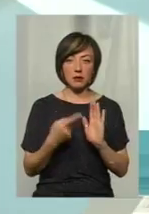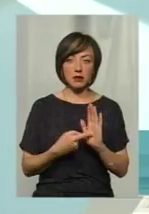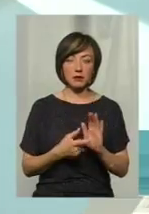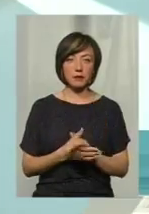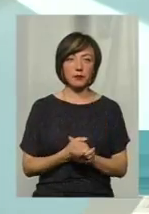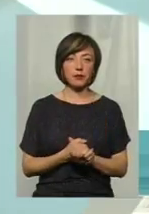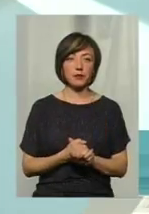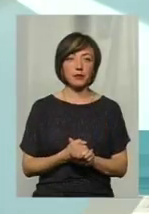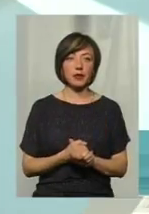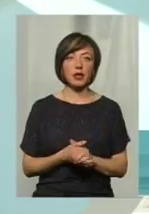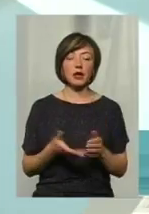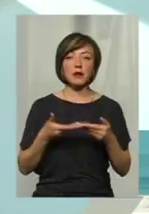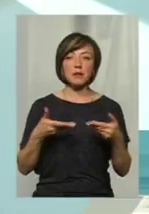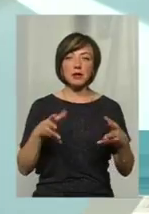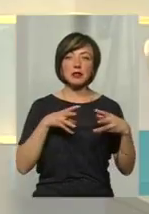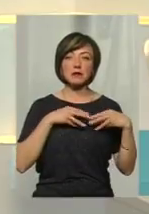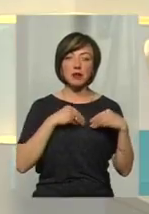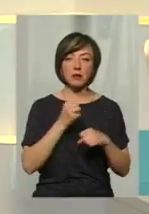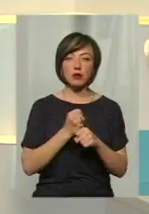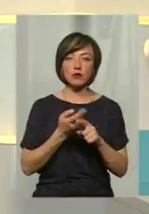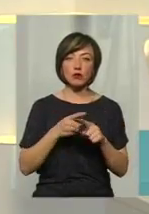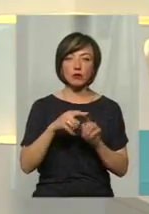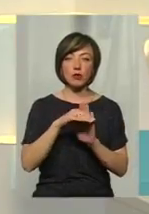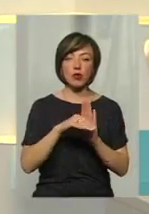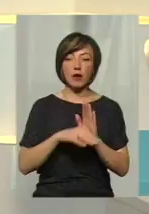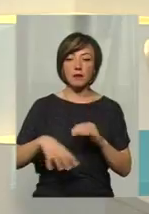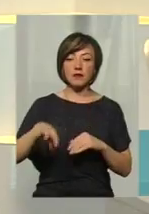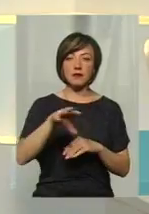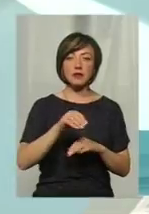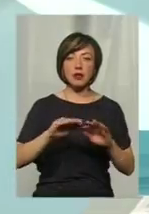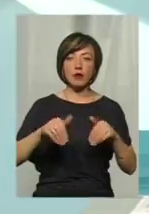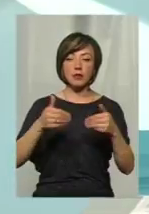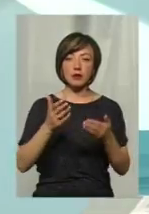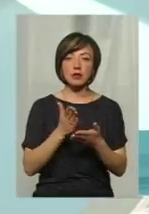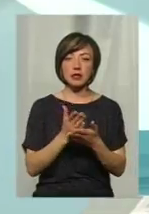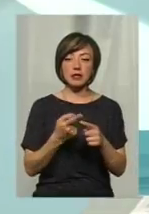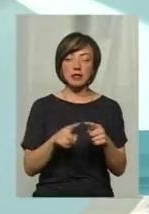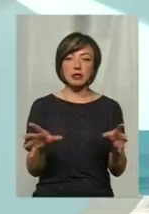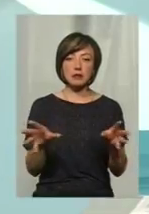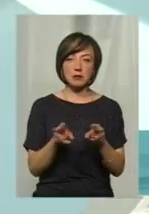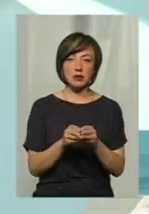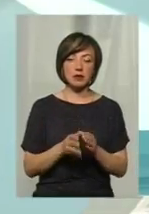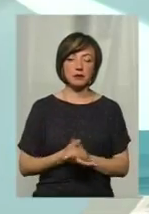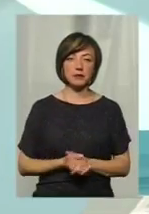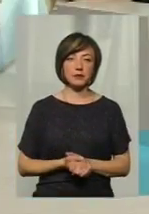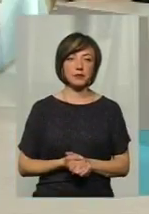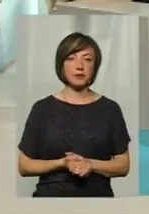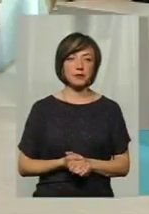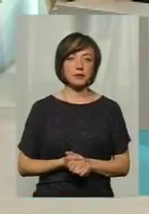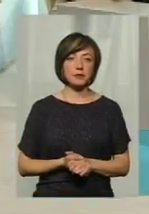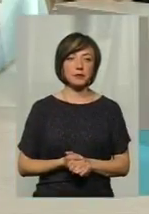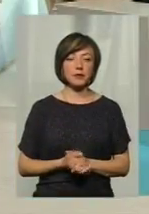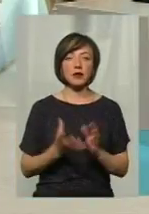Ну, ми спільно напрацювали цю програму, всі рекомендації, які тут є в програмі, це спільне напрацювання. Ще